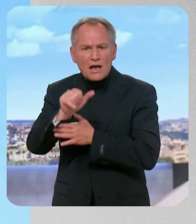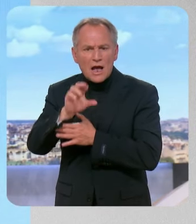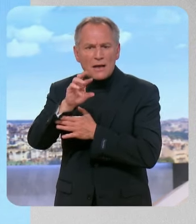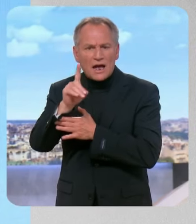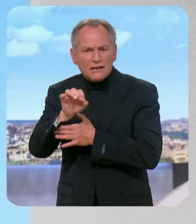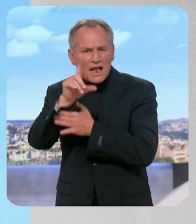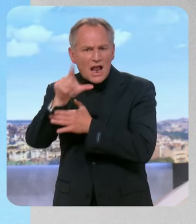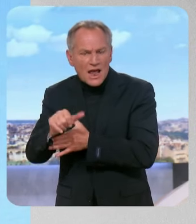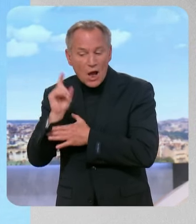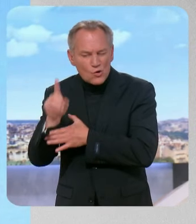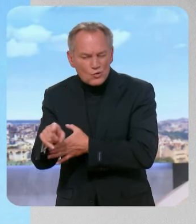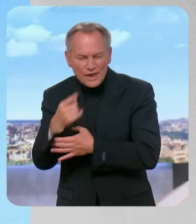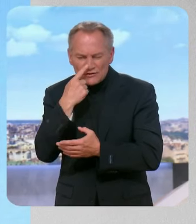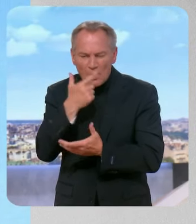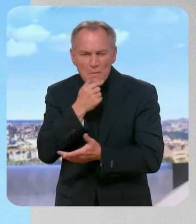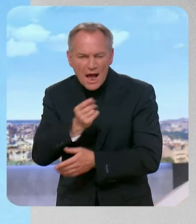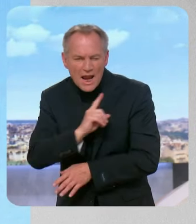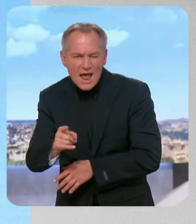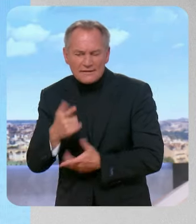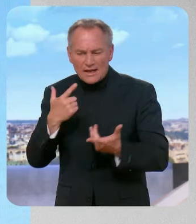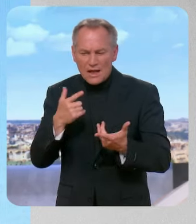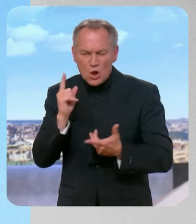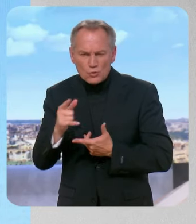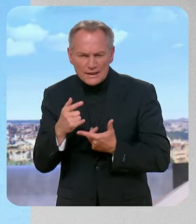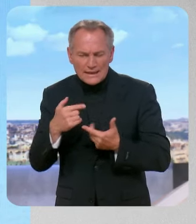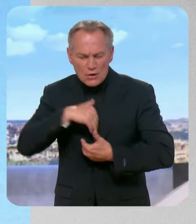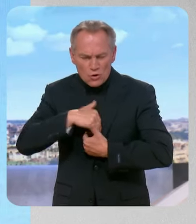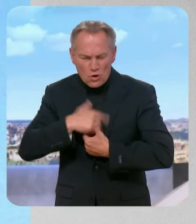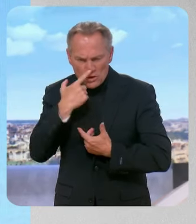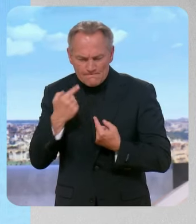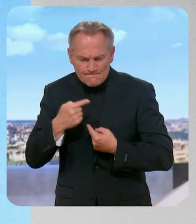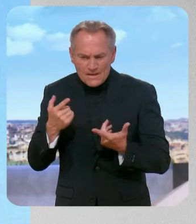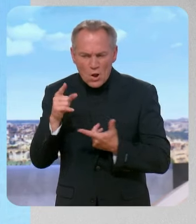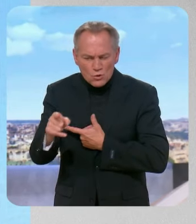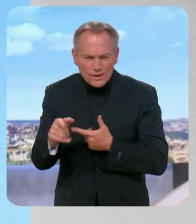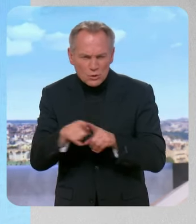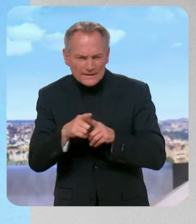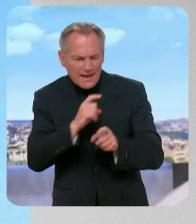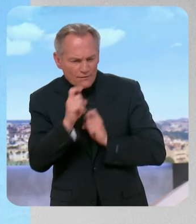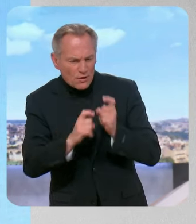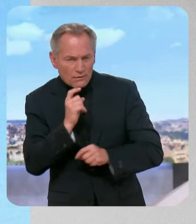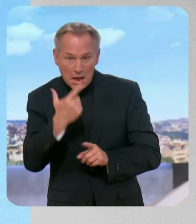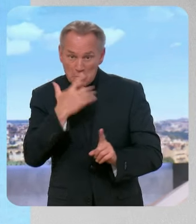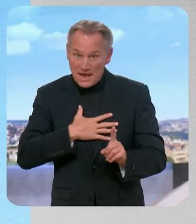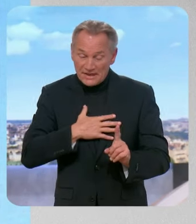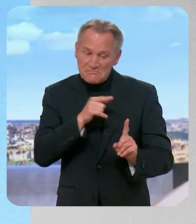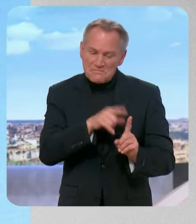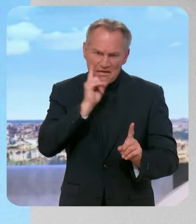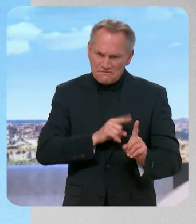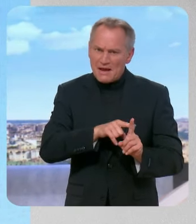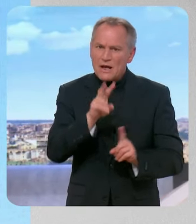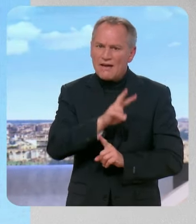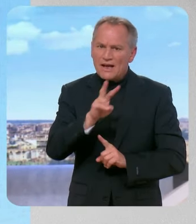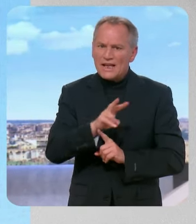crispé,'il était très mal à l'aise et que derrière les éléments de langage, il y avait beaucoup d'agressivité. Donc je trouve que Valérie Ayet est parfaitement à sa